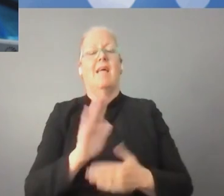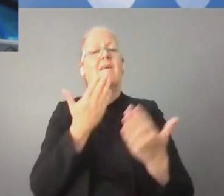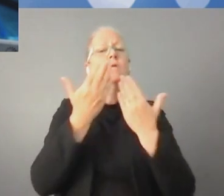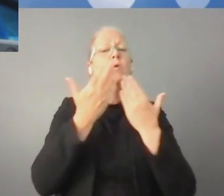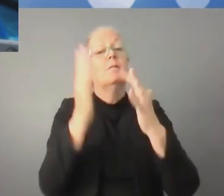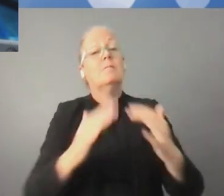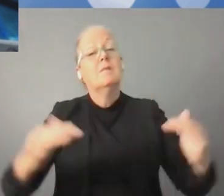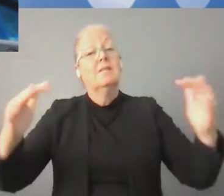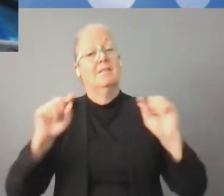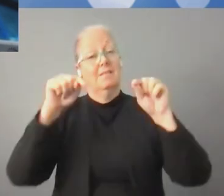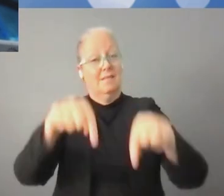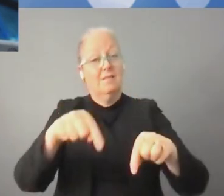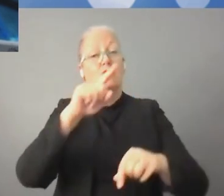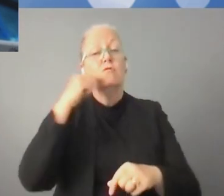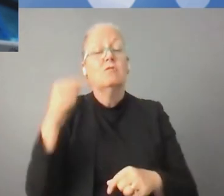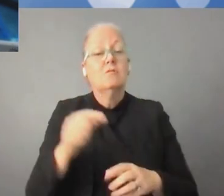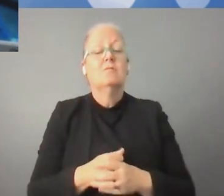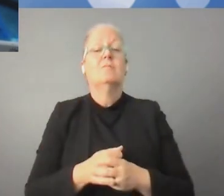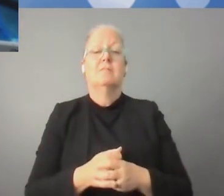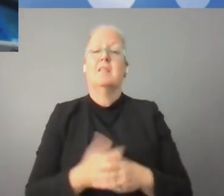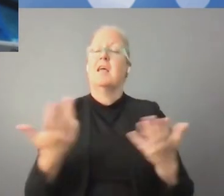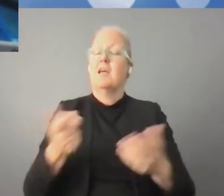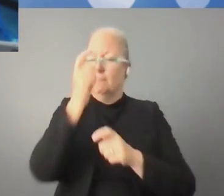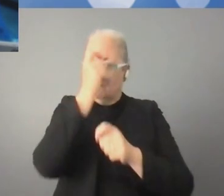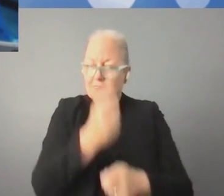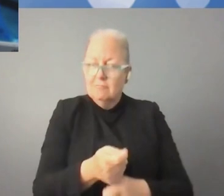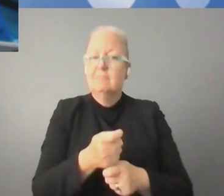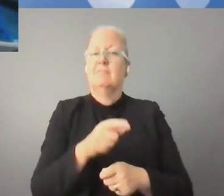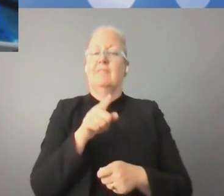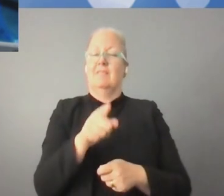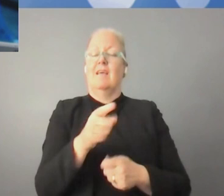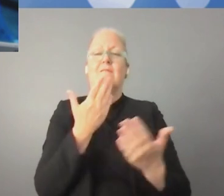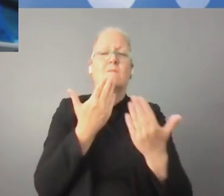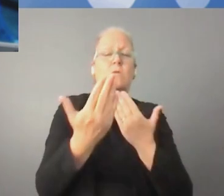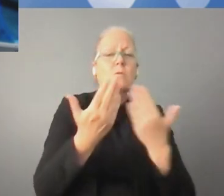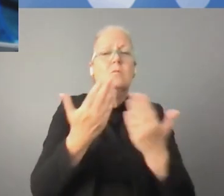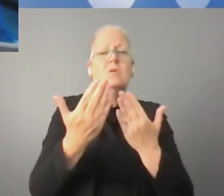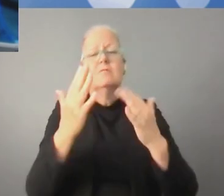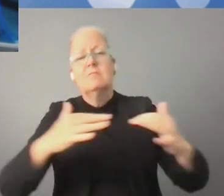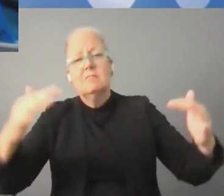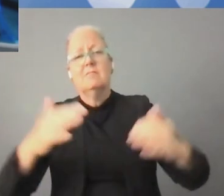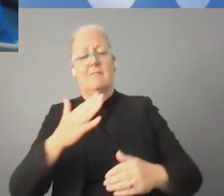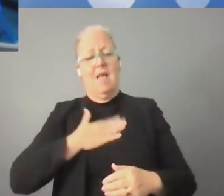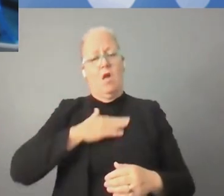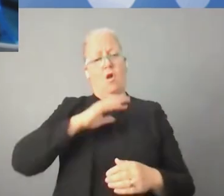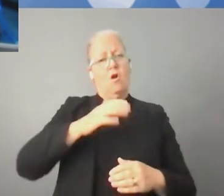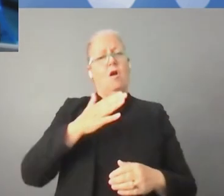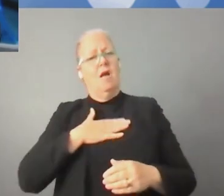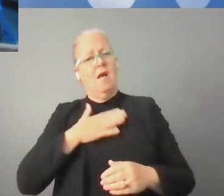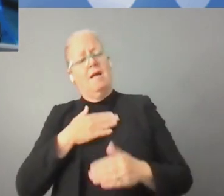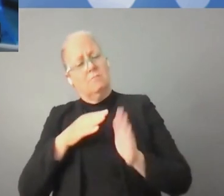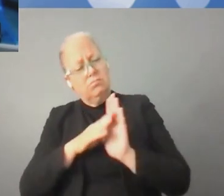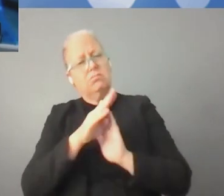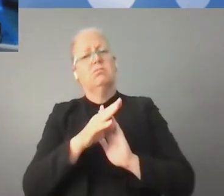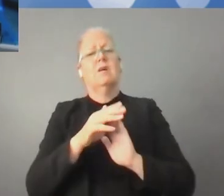الإستار العشرون لمنتدى حكم الإنترنت. ونحن فخورون بأن نستضيفكم السادة لدينا في روسيا. هذا